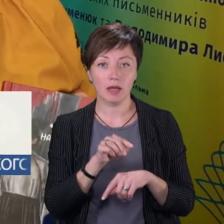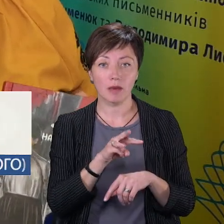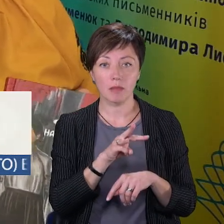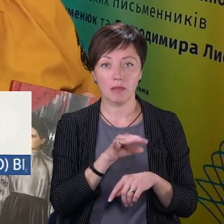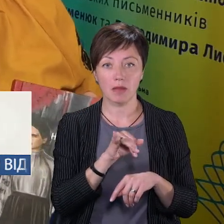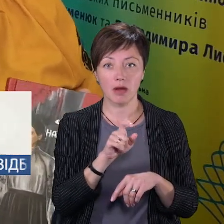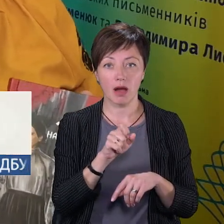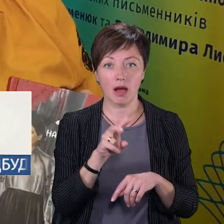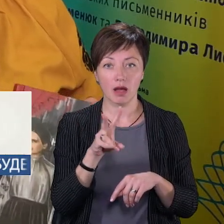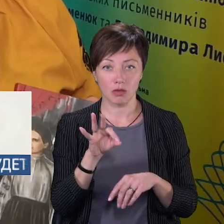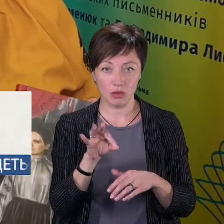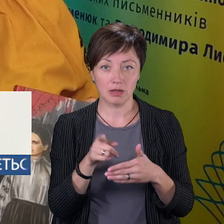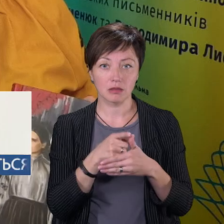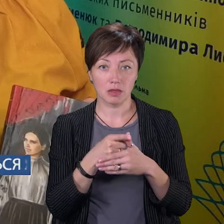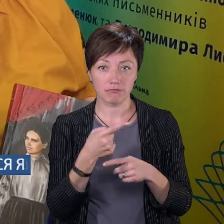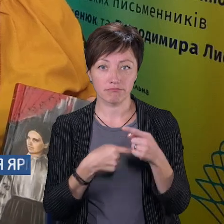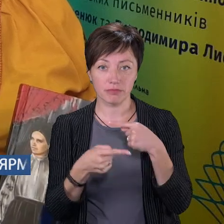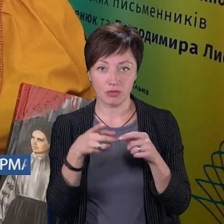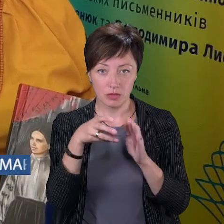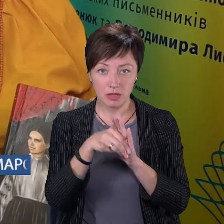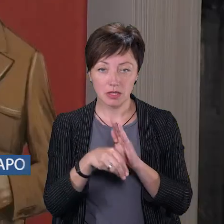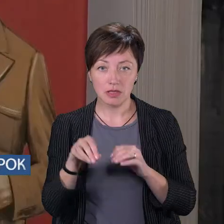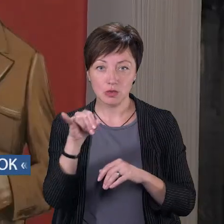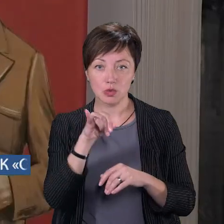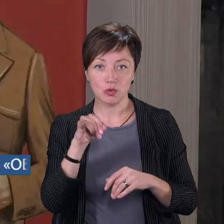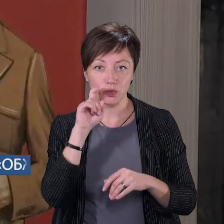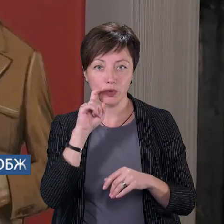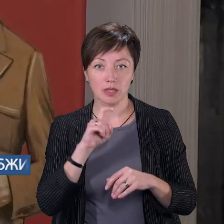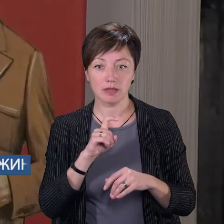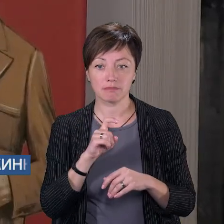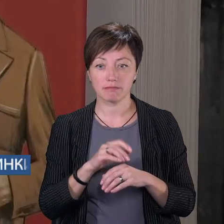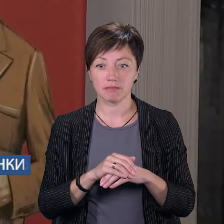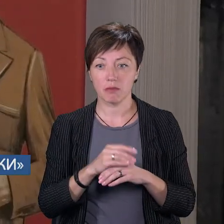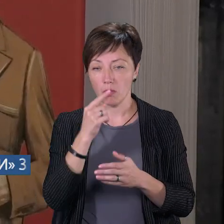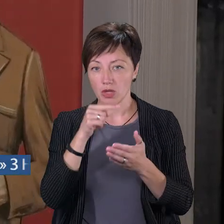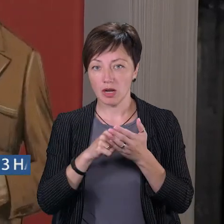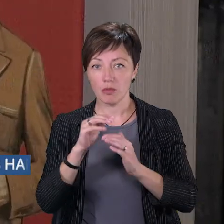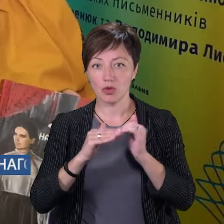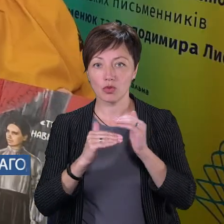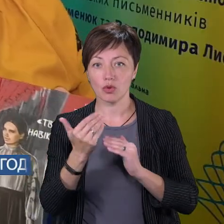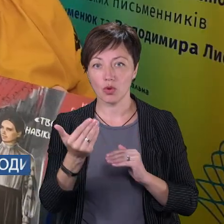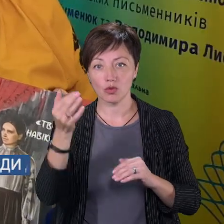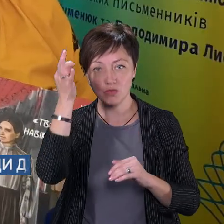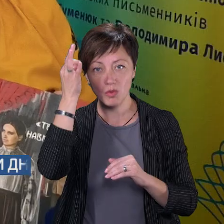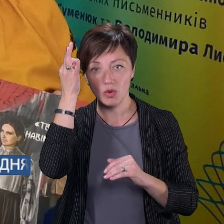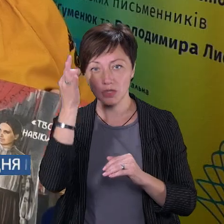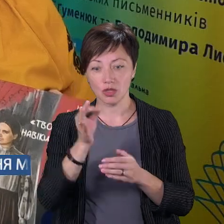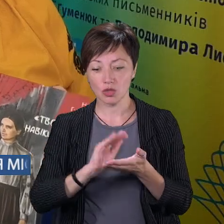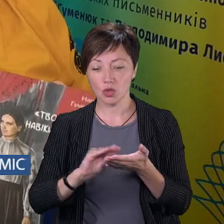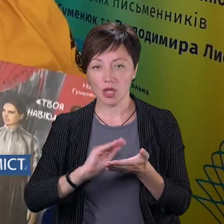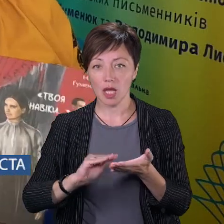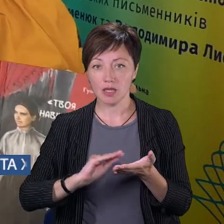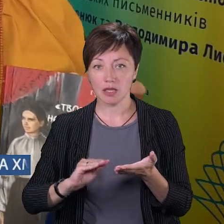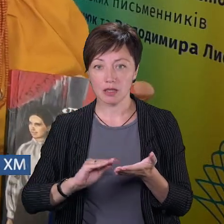Чегрин, по суті, його ім'я я повертаю в контекст української історії. Мені потрапили до року його спогади, його щоденники.